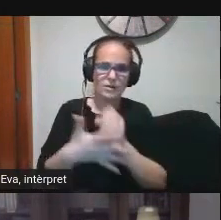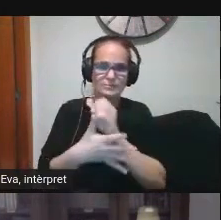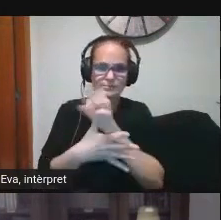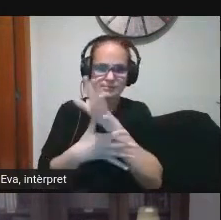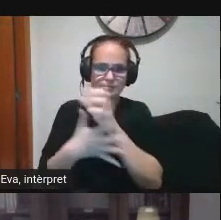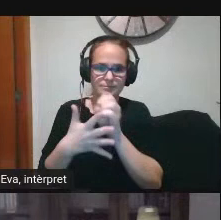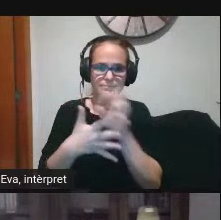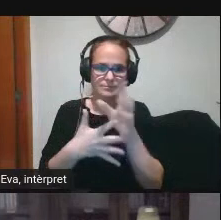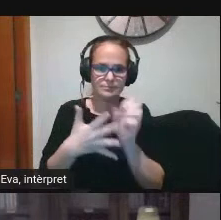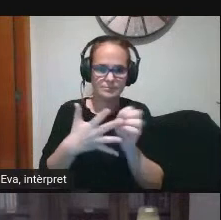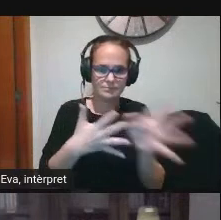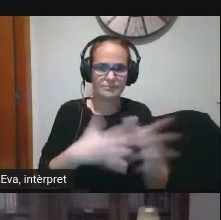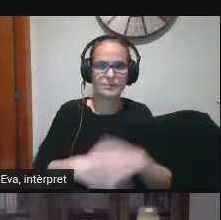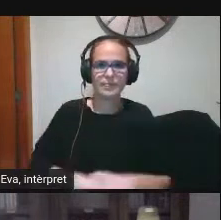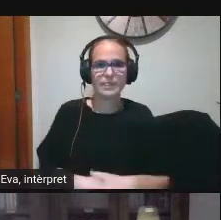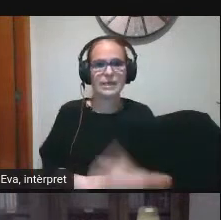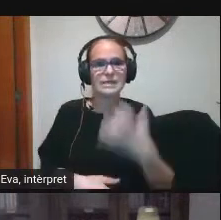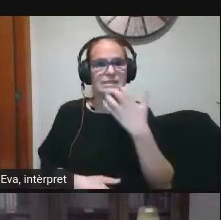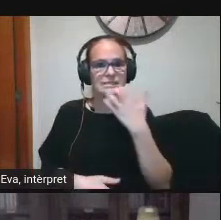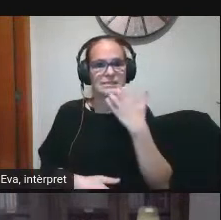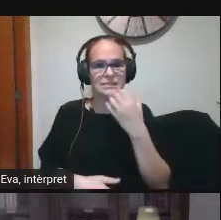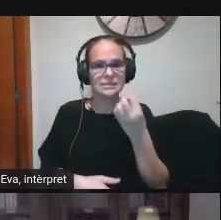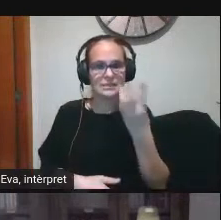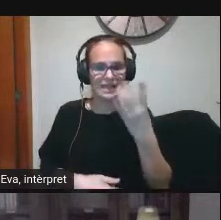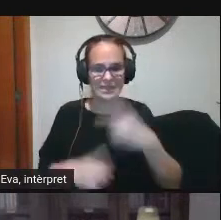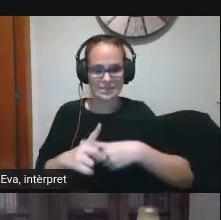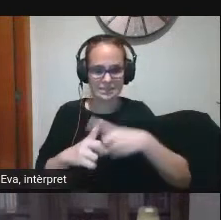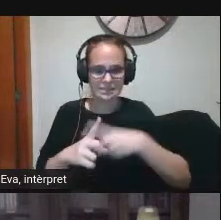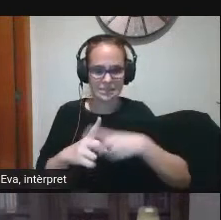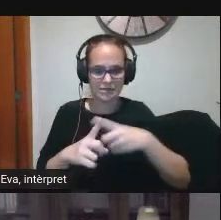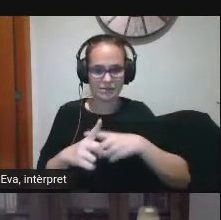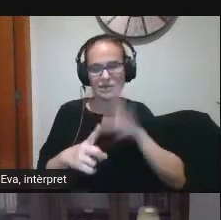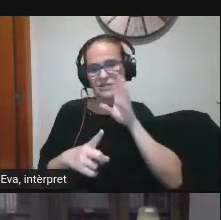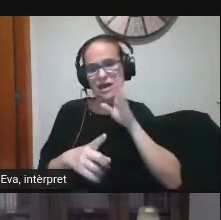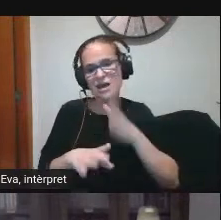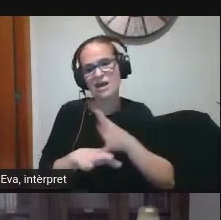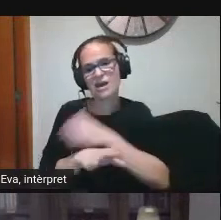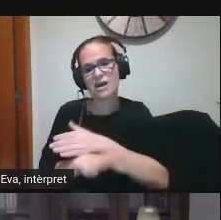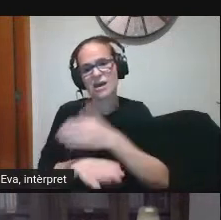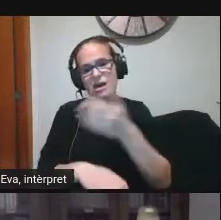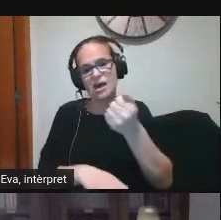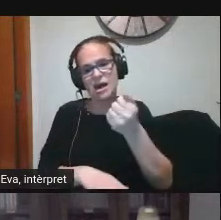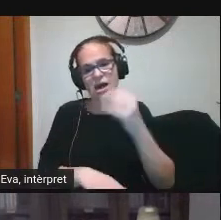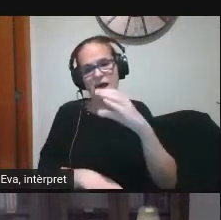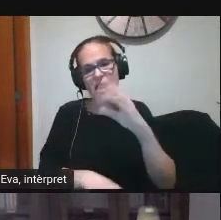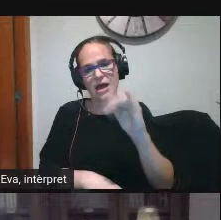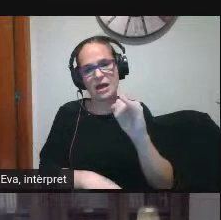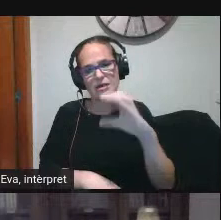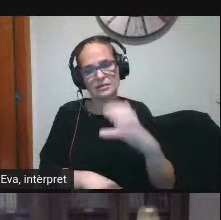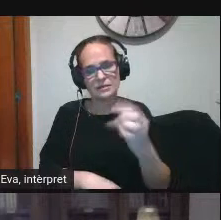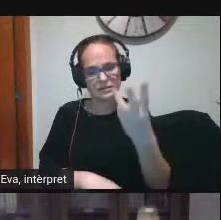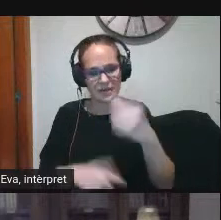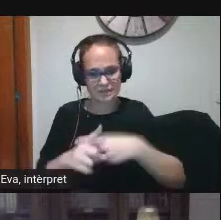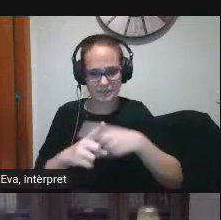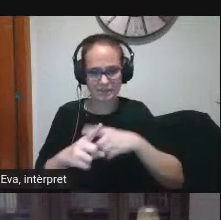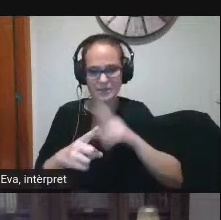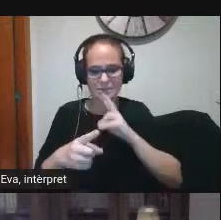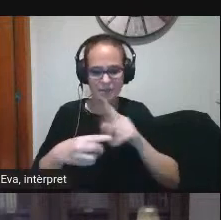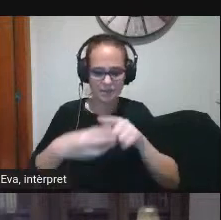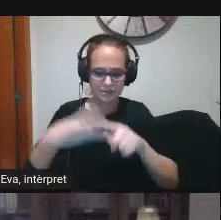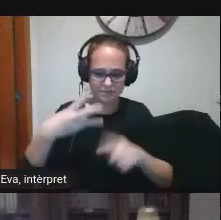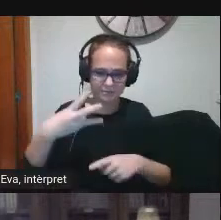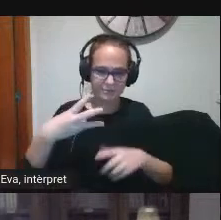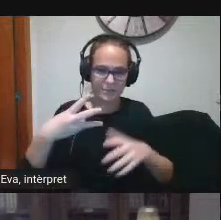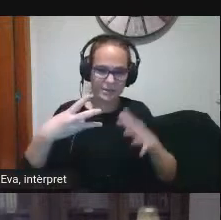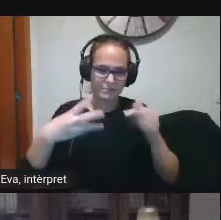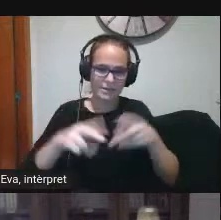si prenem si els tres nivells de l'àctic més les eines pòpies de